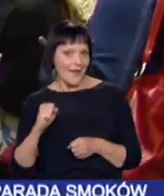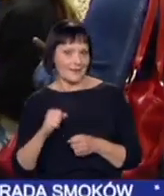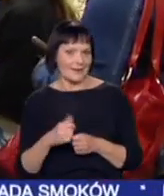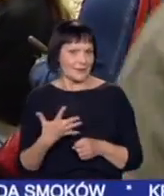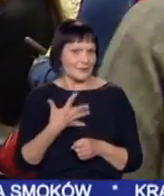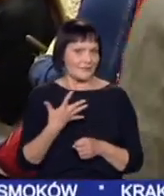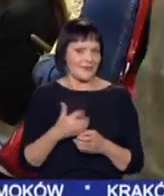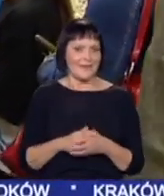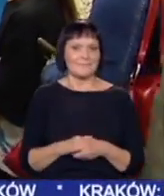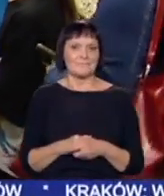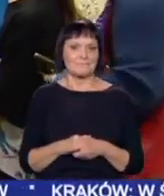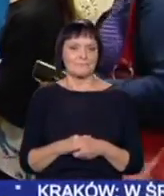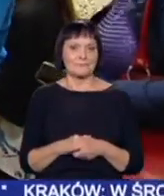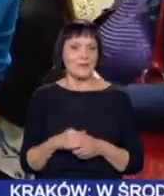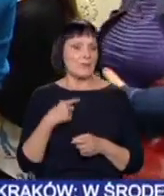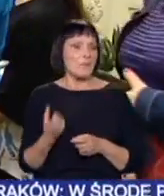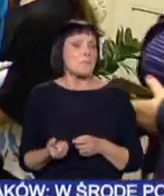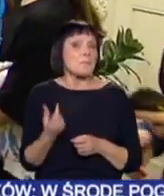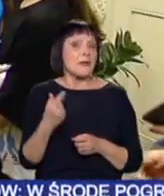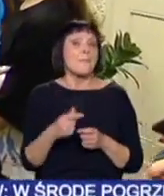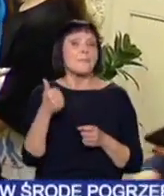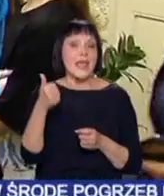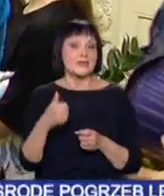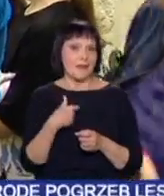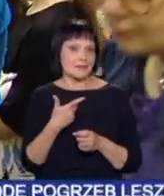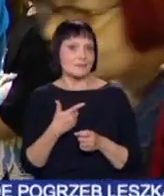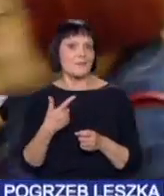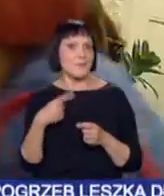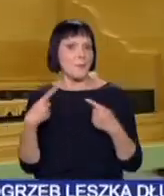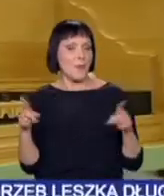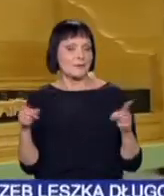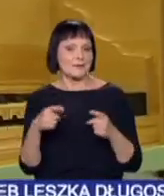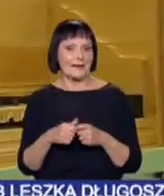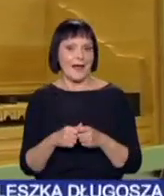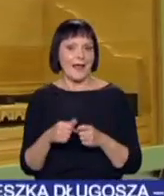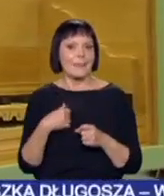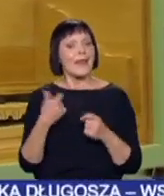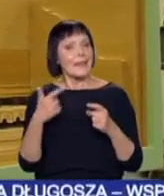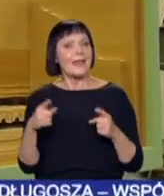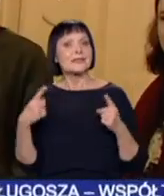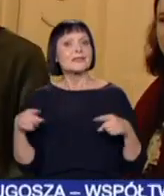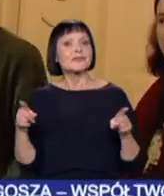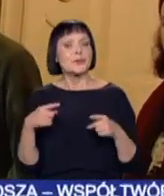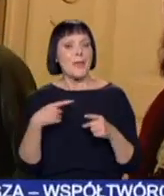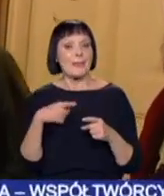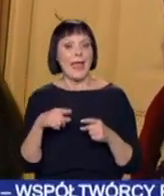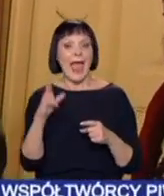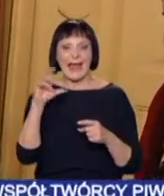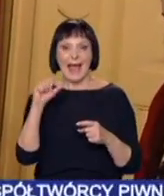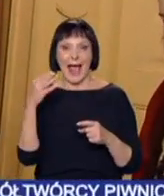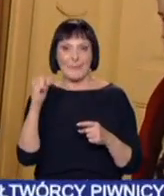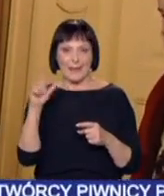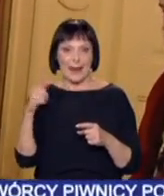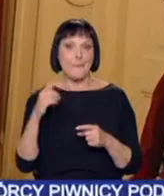Takie jest zdanie tych, którzy po raz pierwszy spotykają się z takim rodzajem muzyki i takimi instrumentami. Kamil Dox